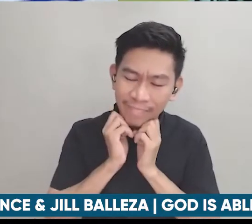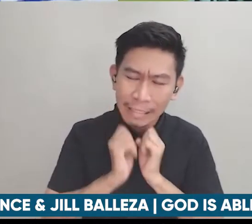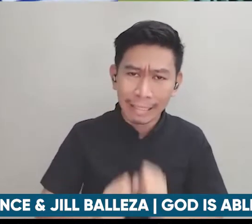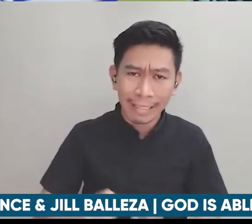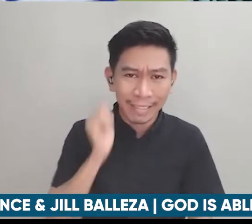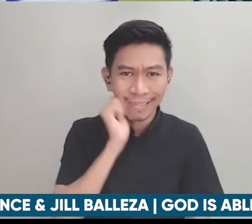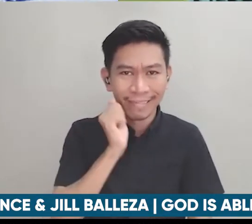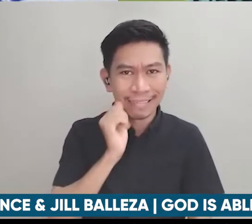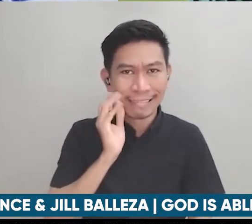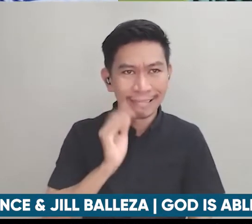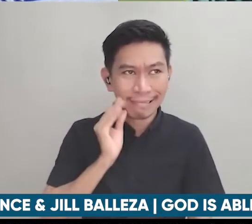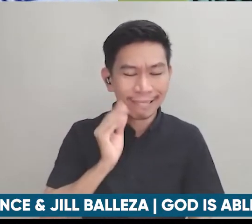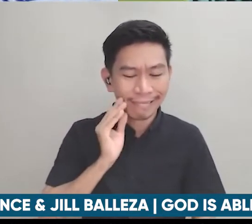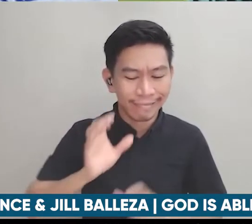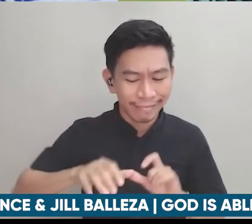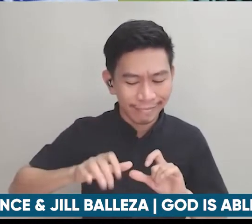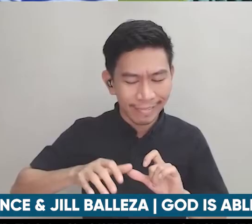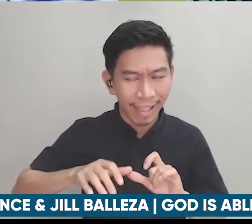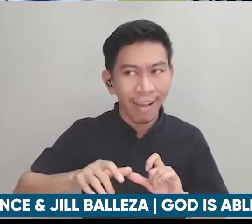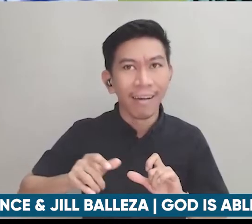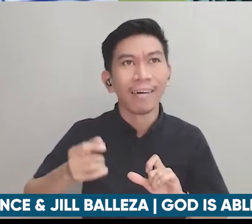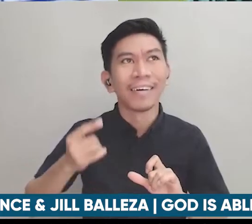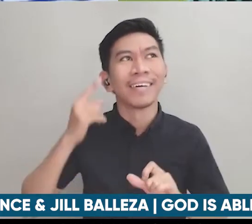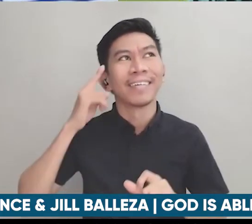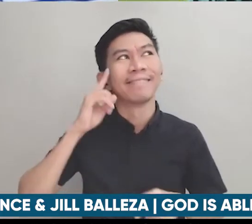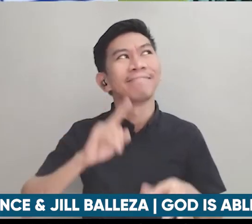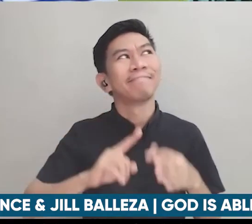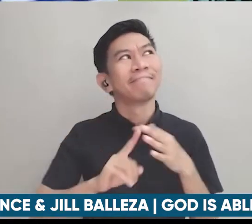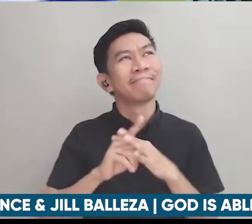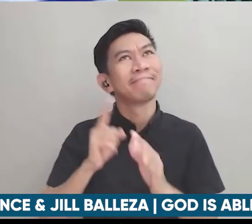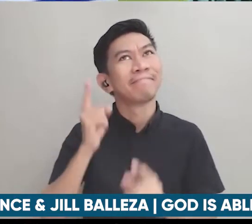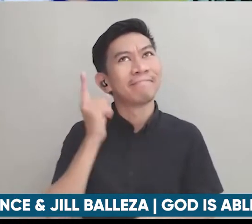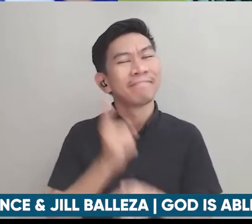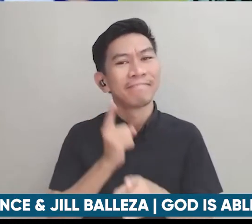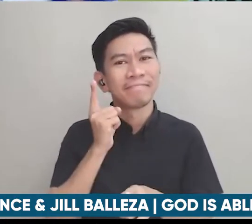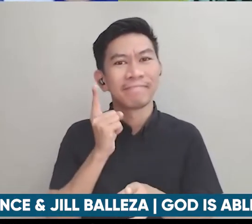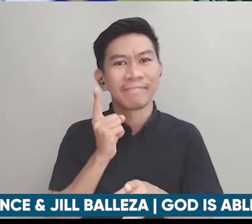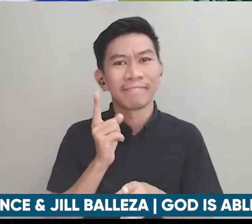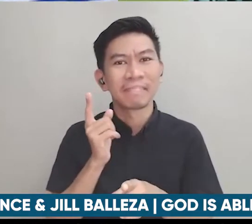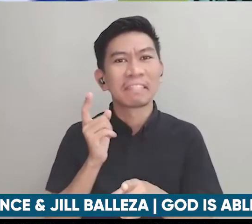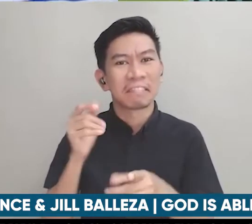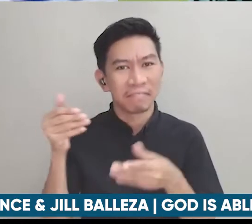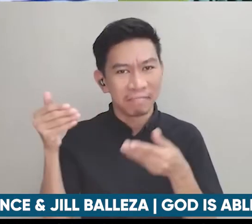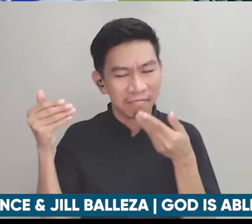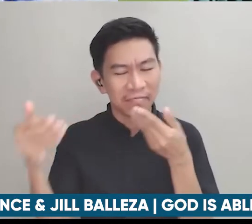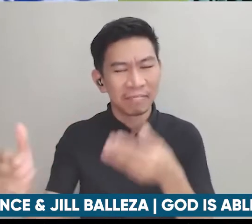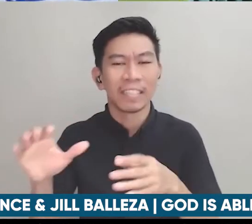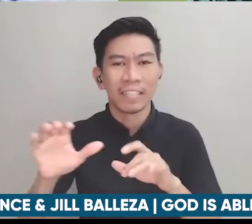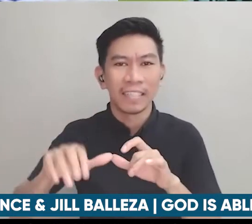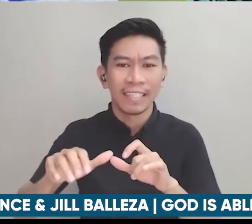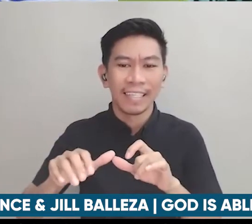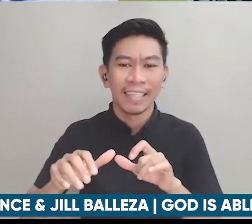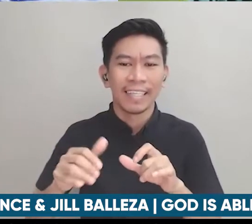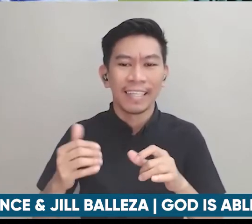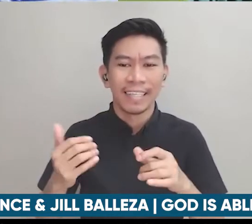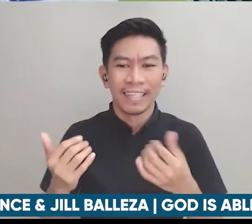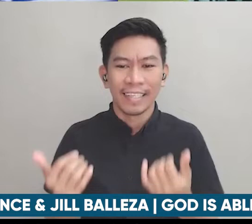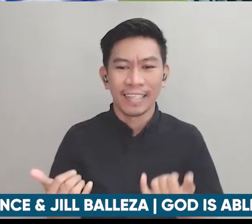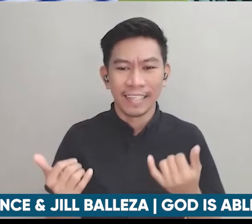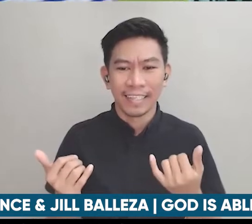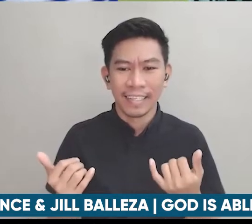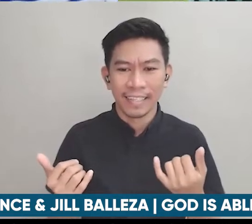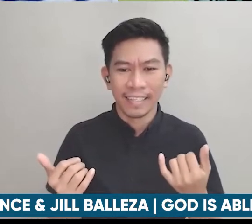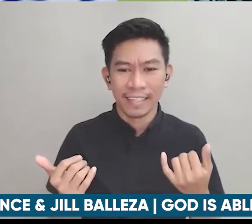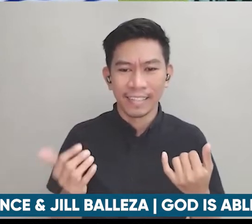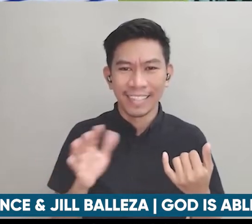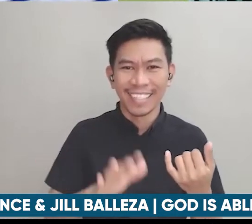kaya ngayon nung naisip namin talagang hindi pwedeng hindi ito yung gagawin natin so ngayon kung